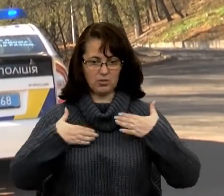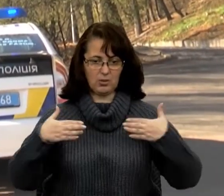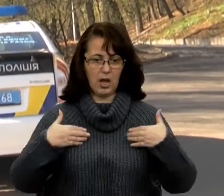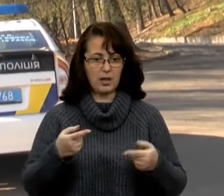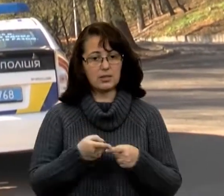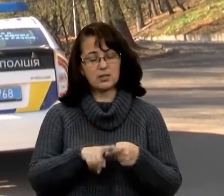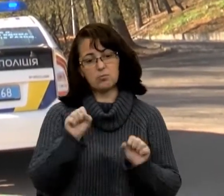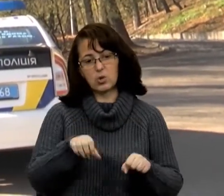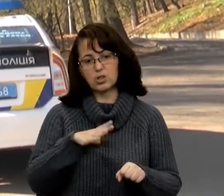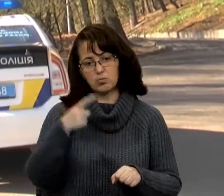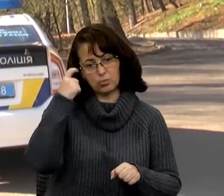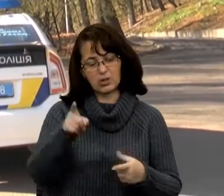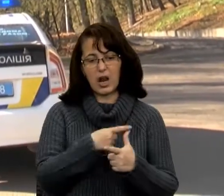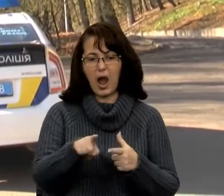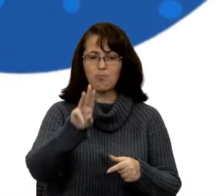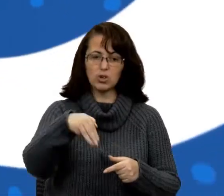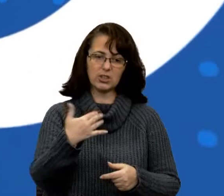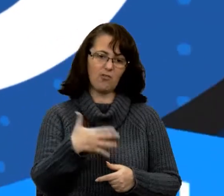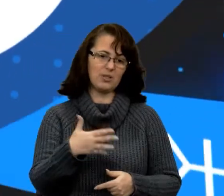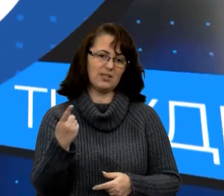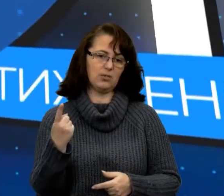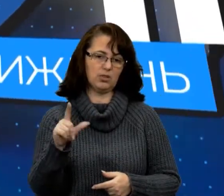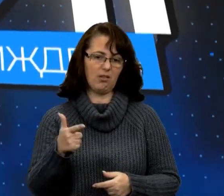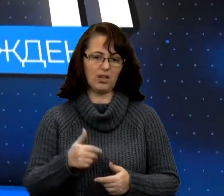або штраф у розмірі 51 гривня.